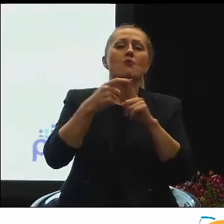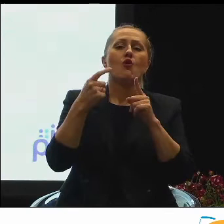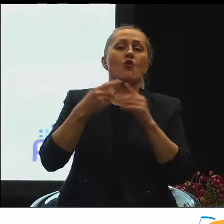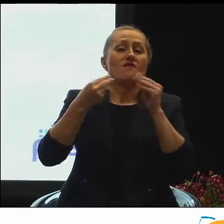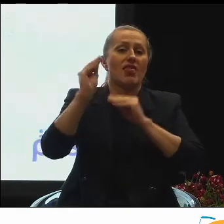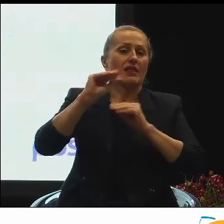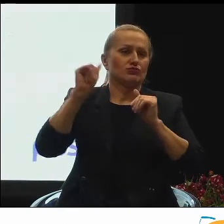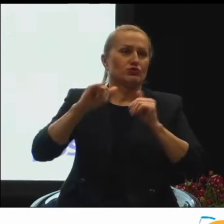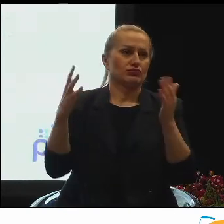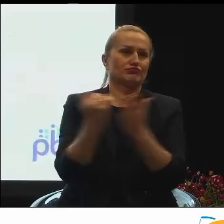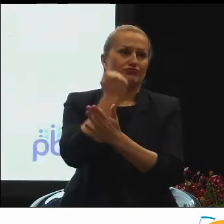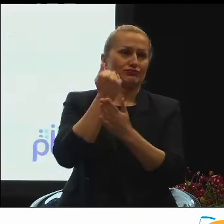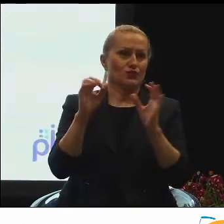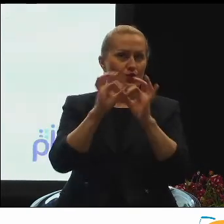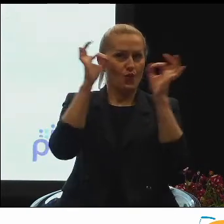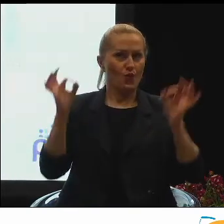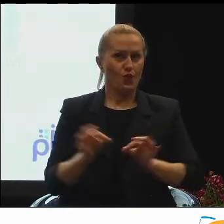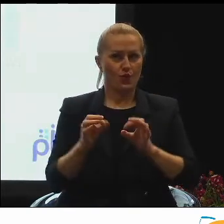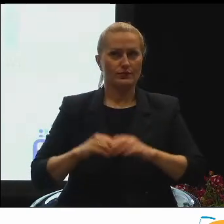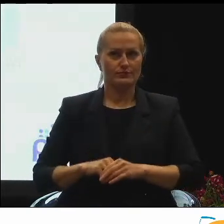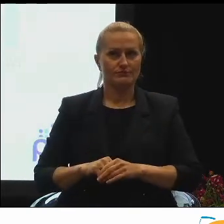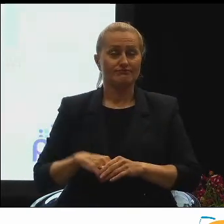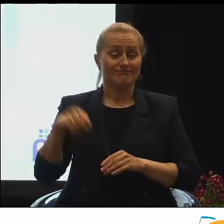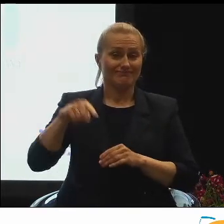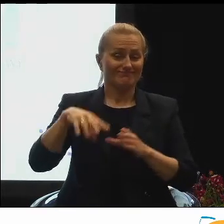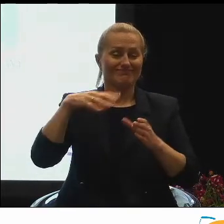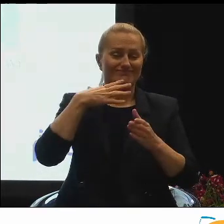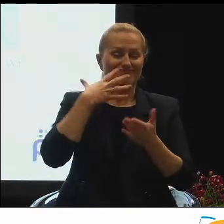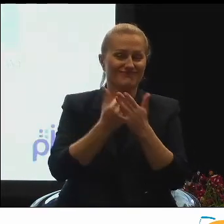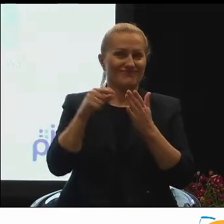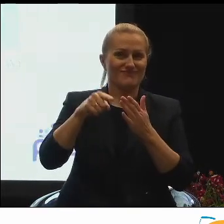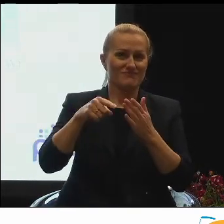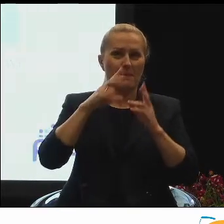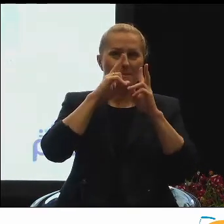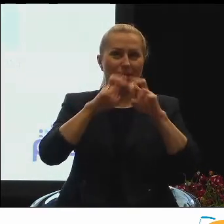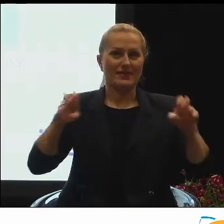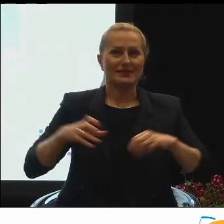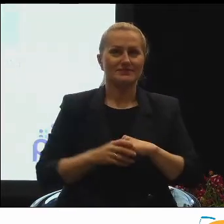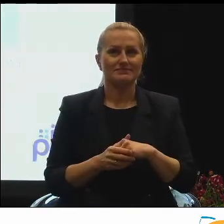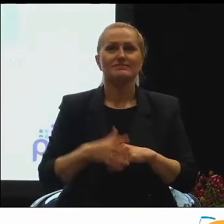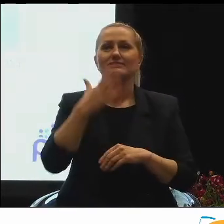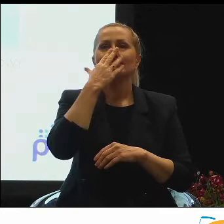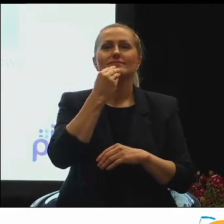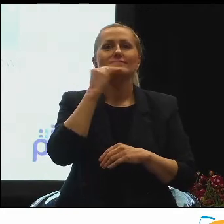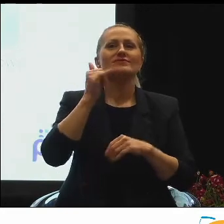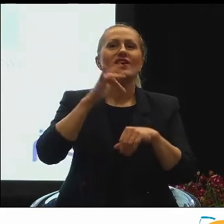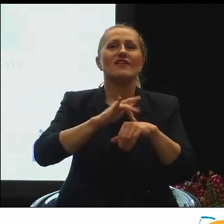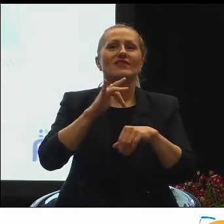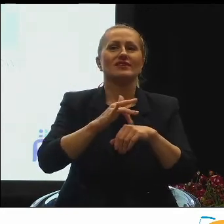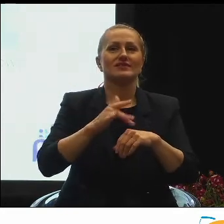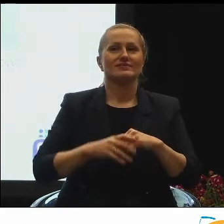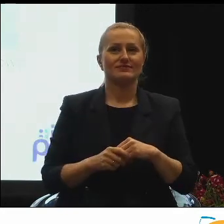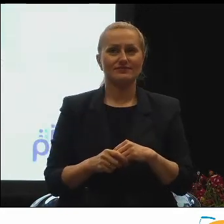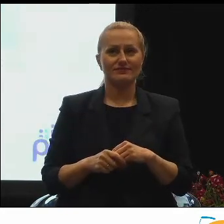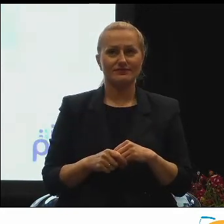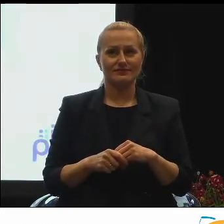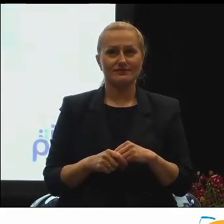można było w całości badania uzyskać. I oto jak wyglądają wyniki.